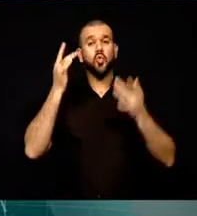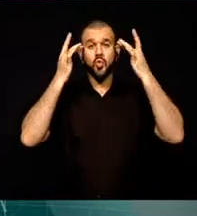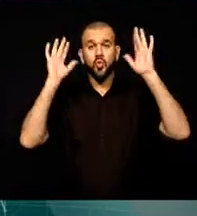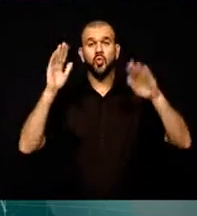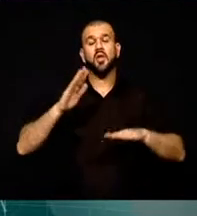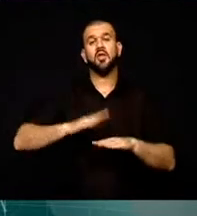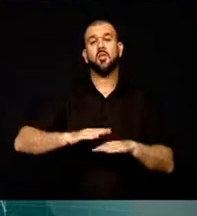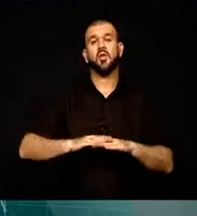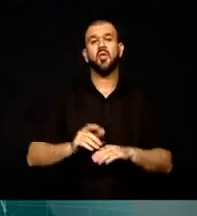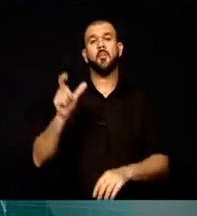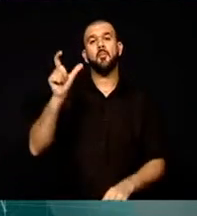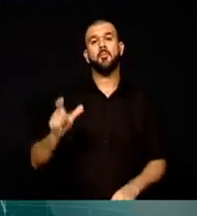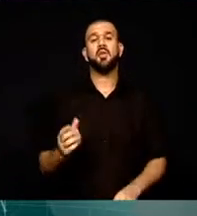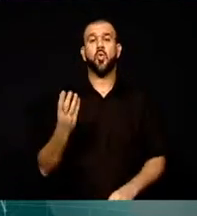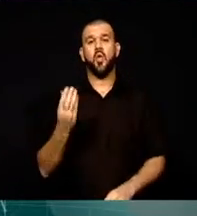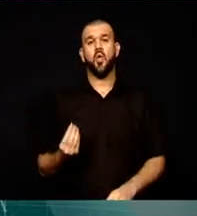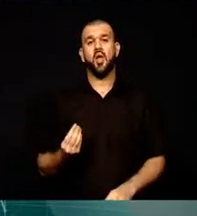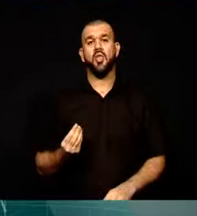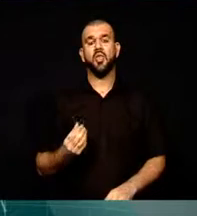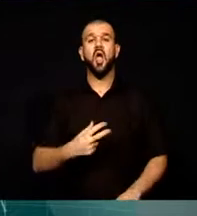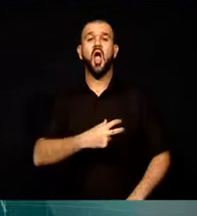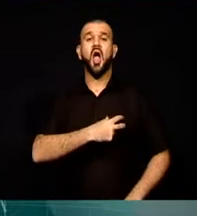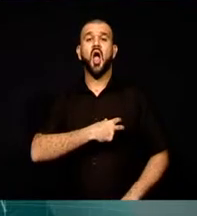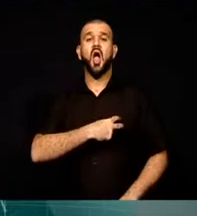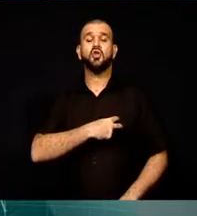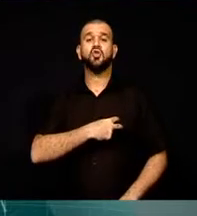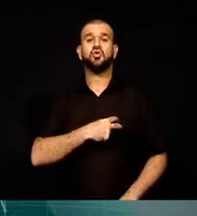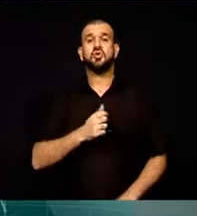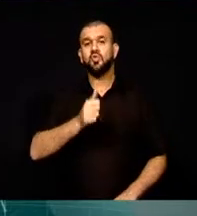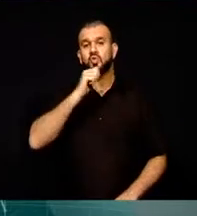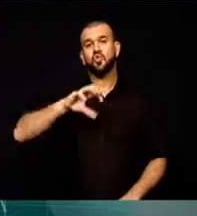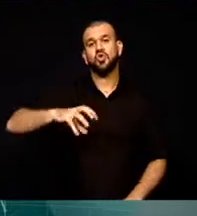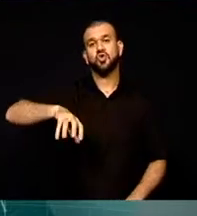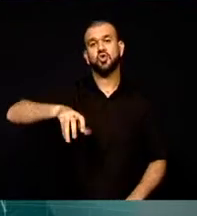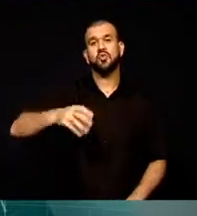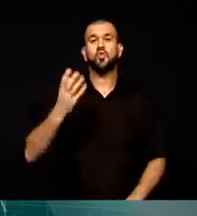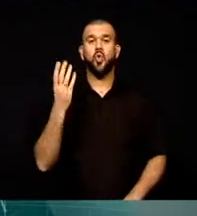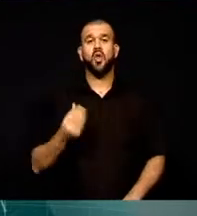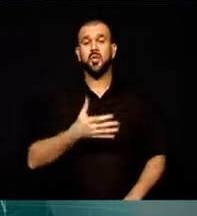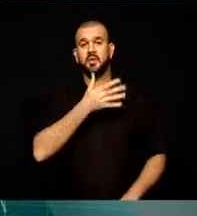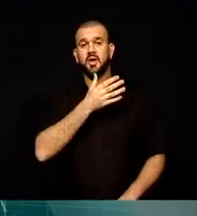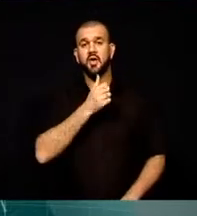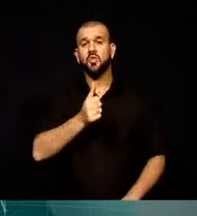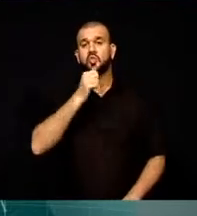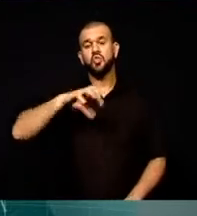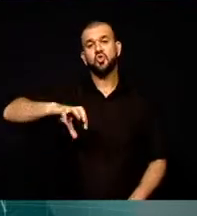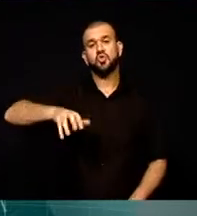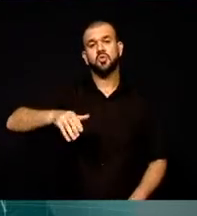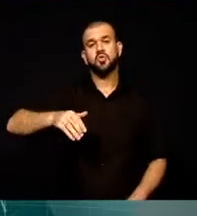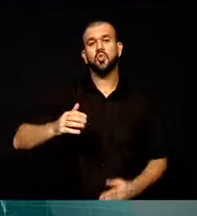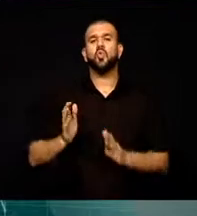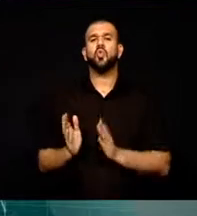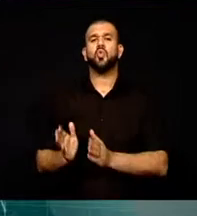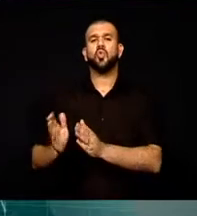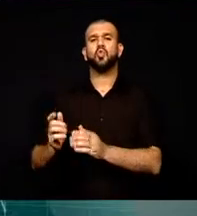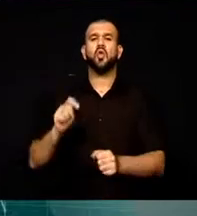yapılarından biri olan Aşk Çeşmesi olarak da bilinen çeşme, uzun restorasyon çalışmalarının